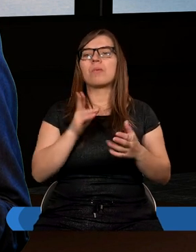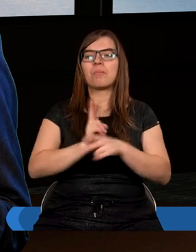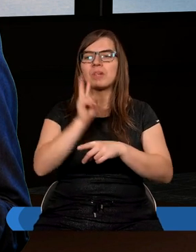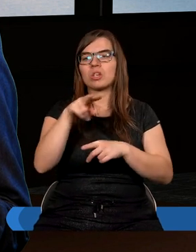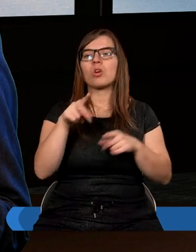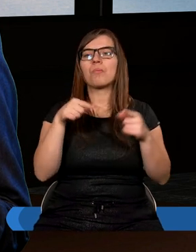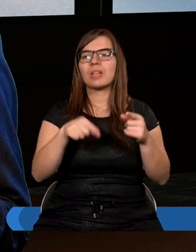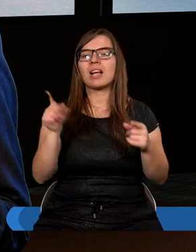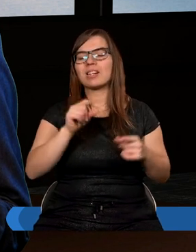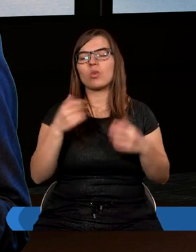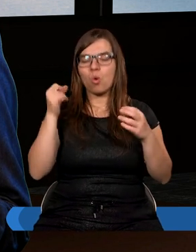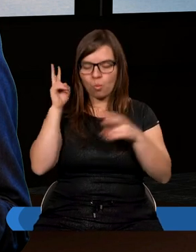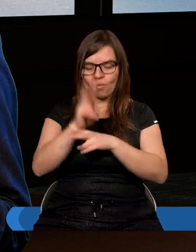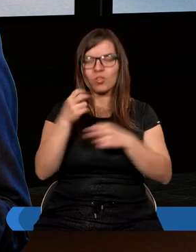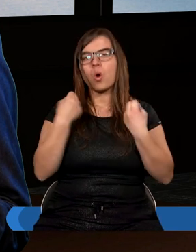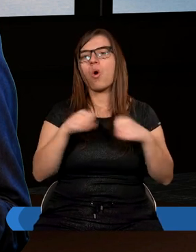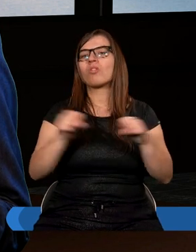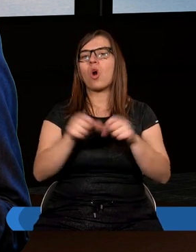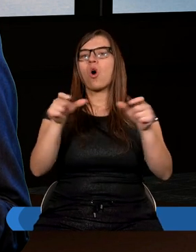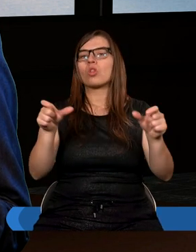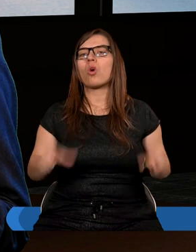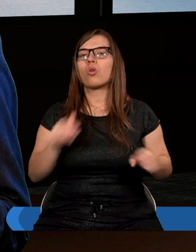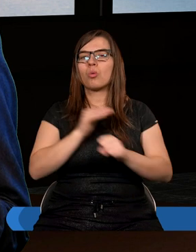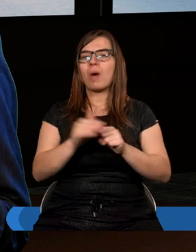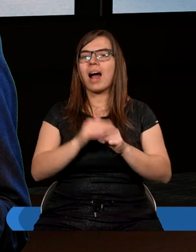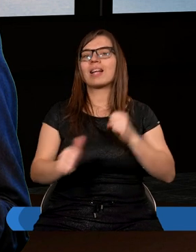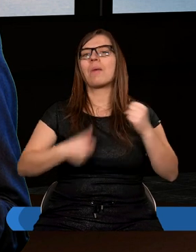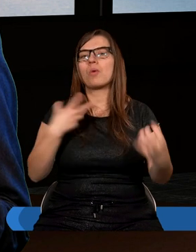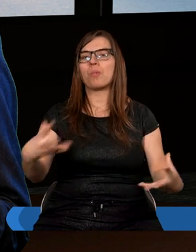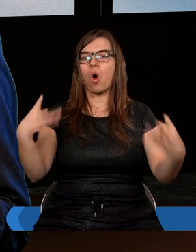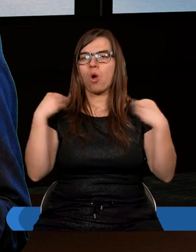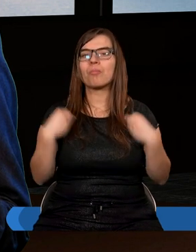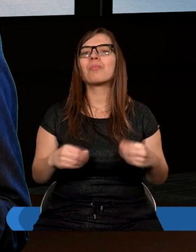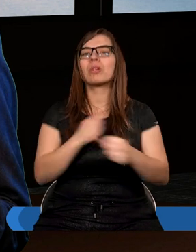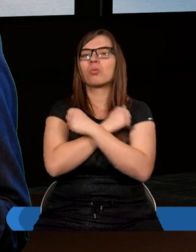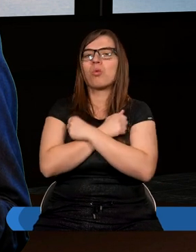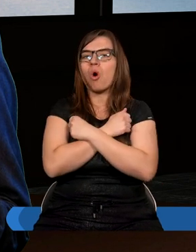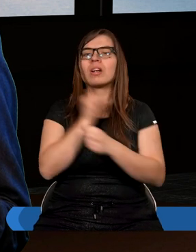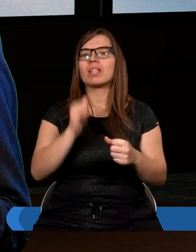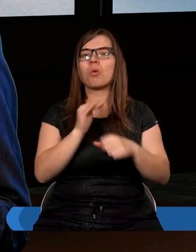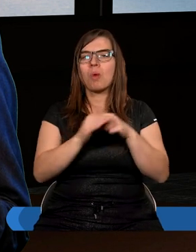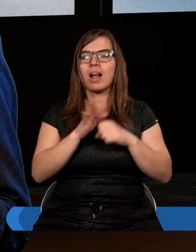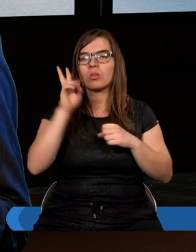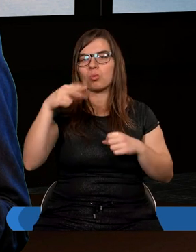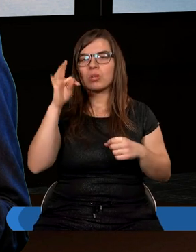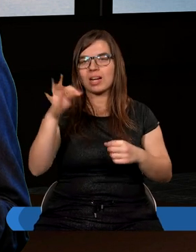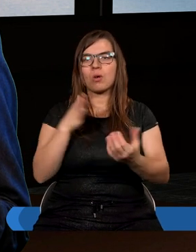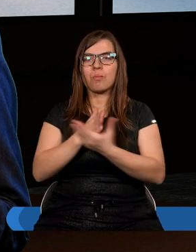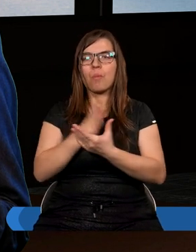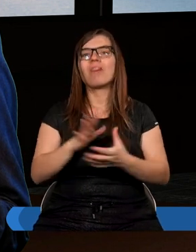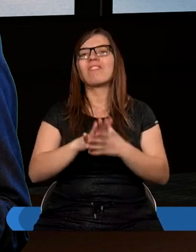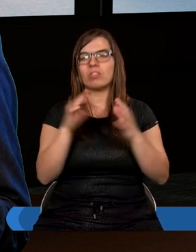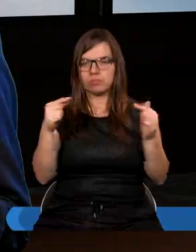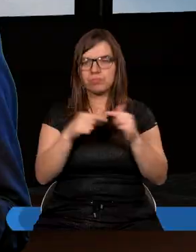Przystąpmy wtedy z ufną odwagą do tronu łaski, abyśmy dostąpili miłosierdzia i znaleźli łaskę ku pomocy w